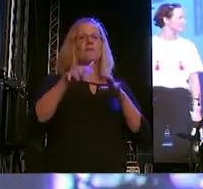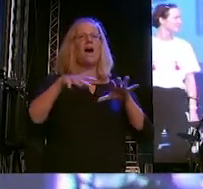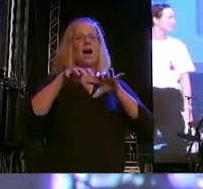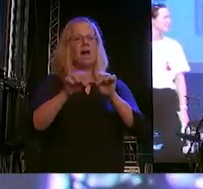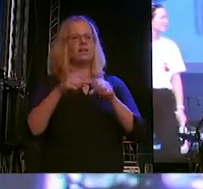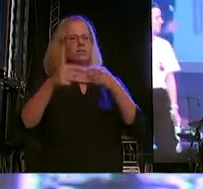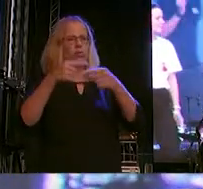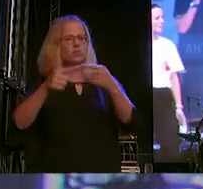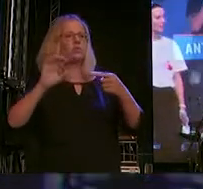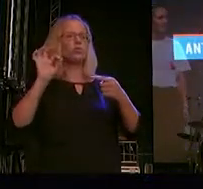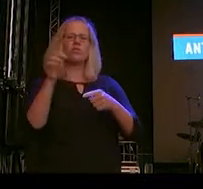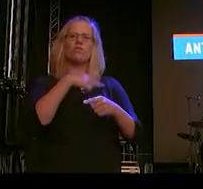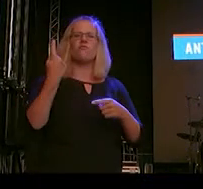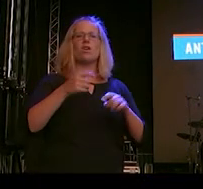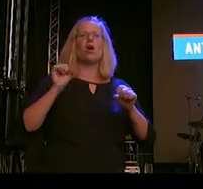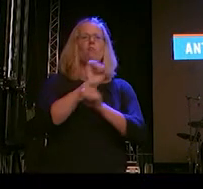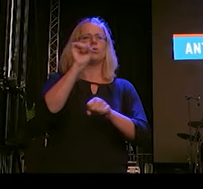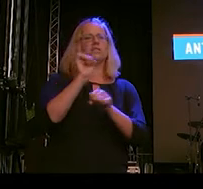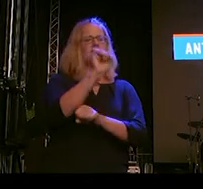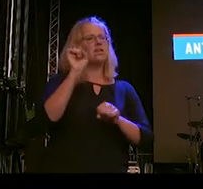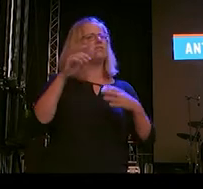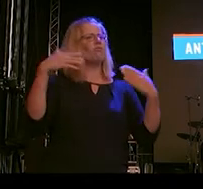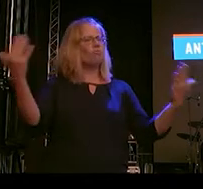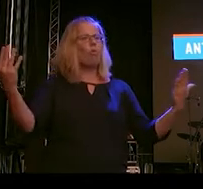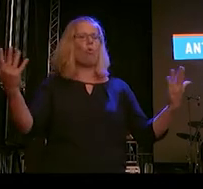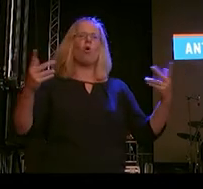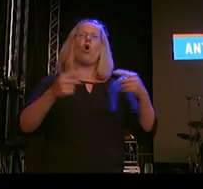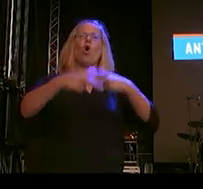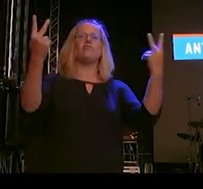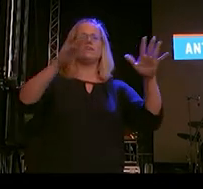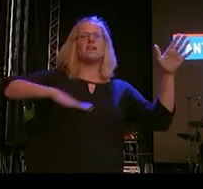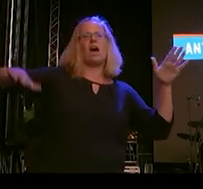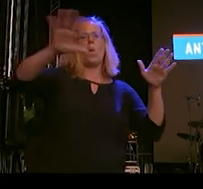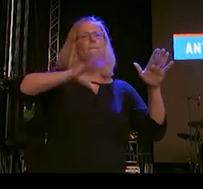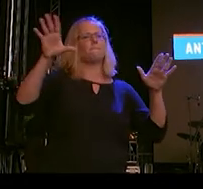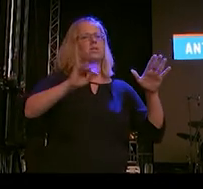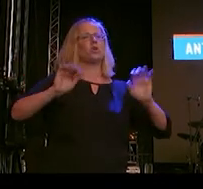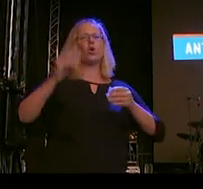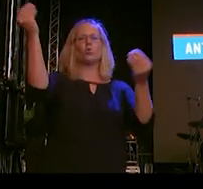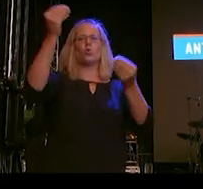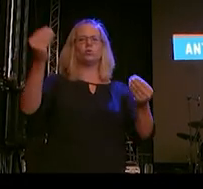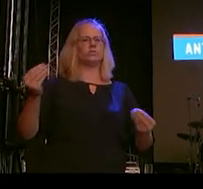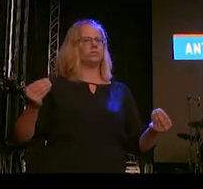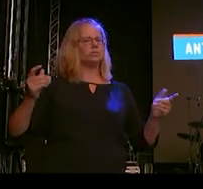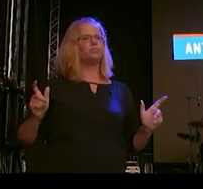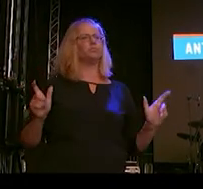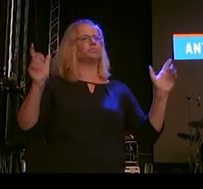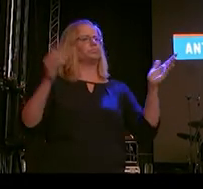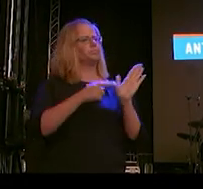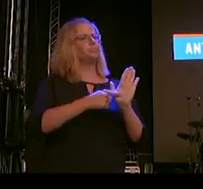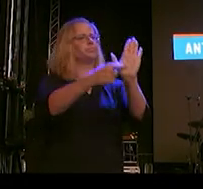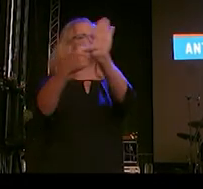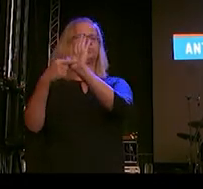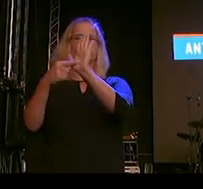bilden und protestieren mit künstlerischen Aktionen im öffentlichen Raum. Wenn die Forderung aufkommt, Kunst zu entpolitisieren,